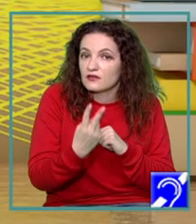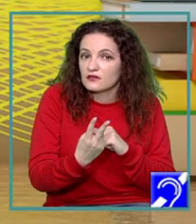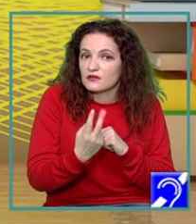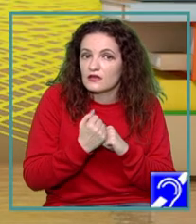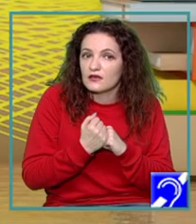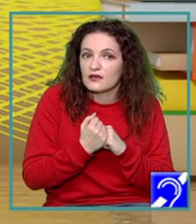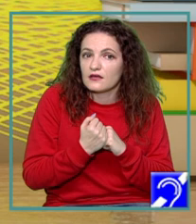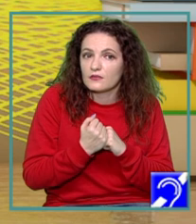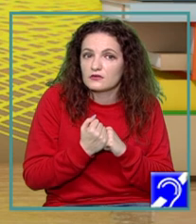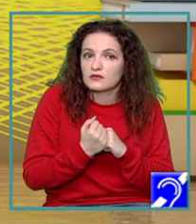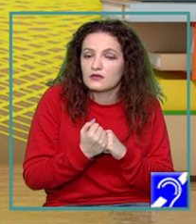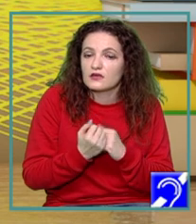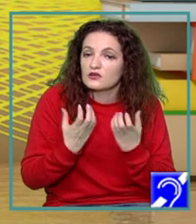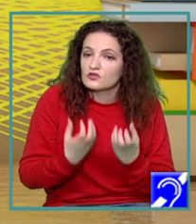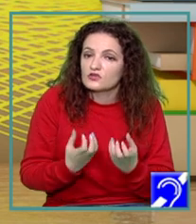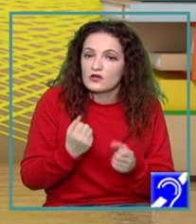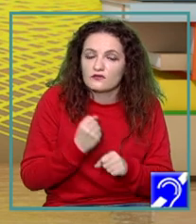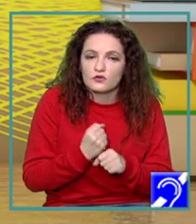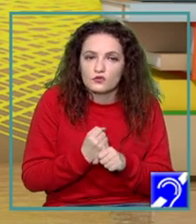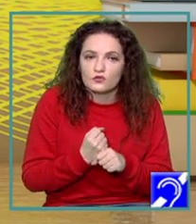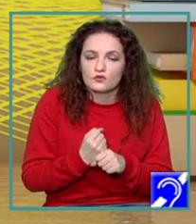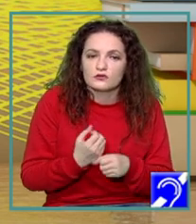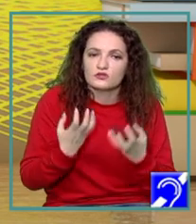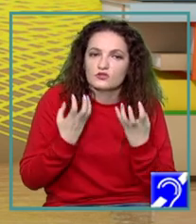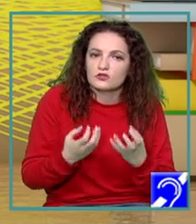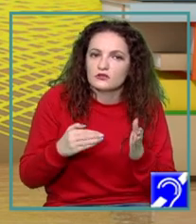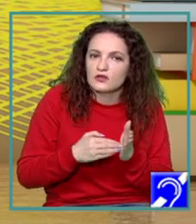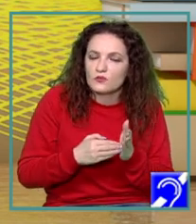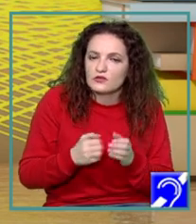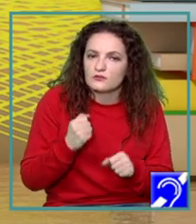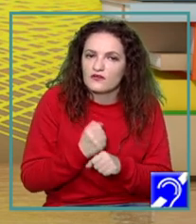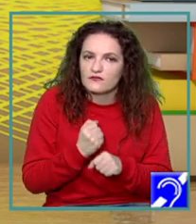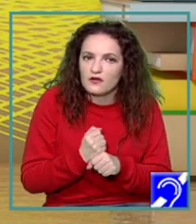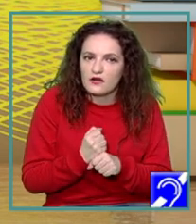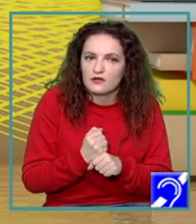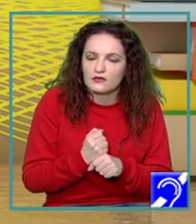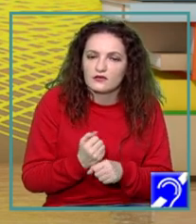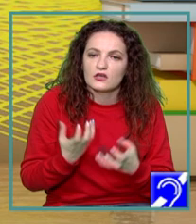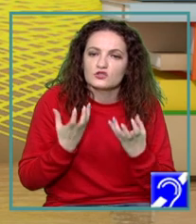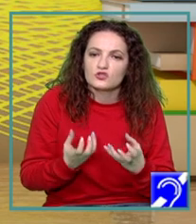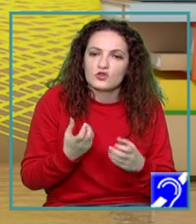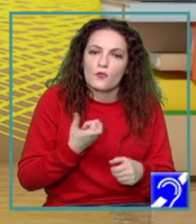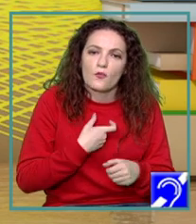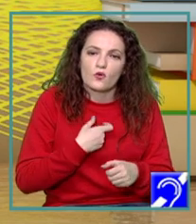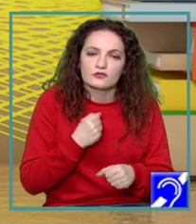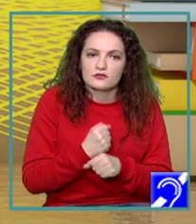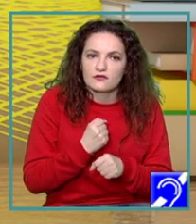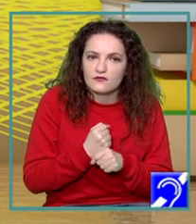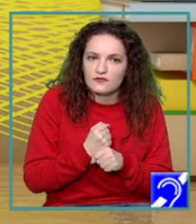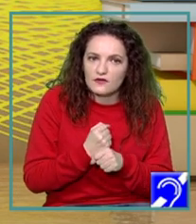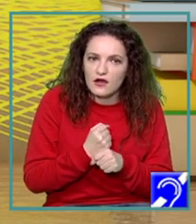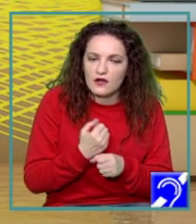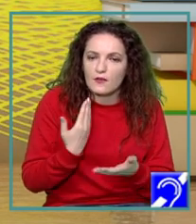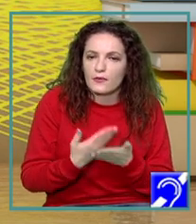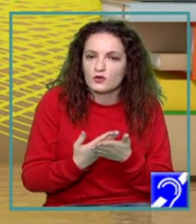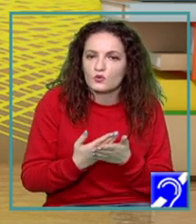uităm pe listă, hai să vedem ce mai am de făcut, ce aș putea să fac să realizez aceste activități